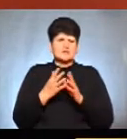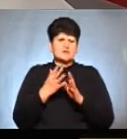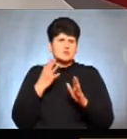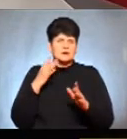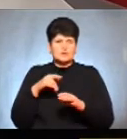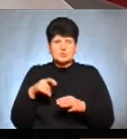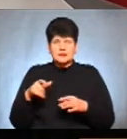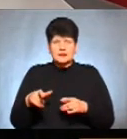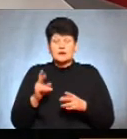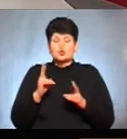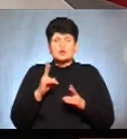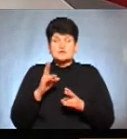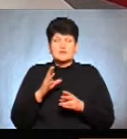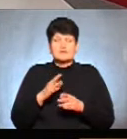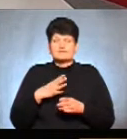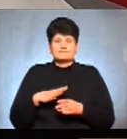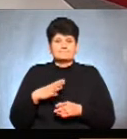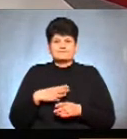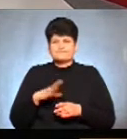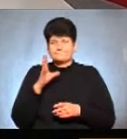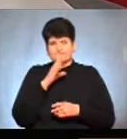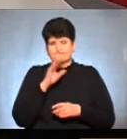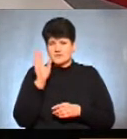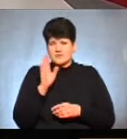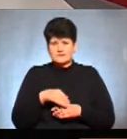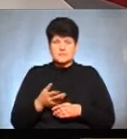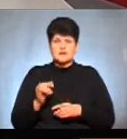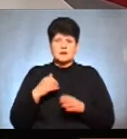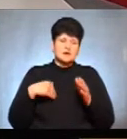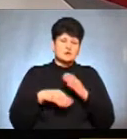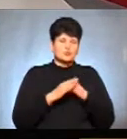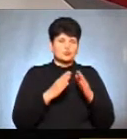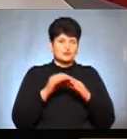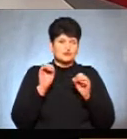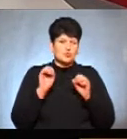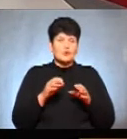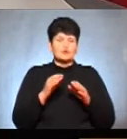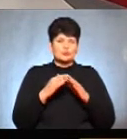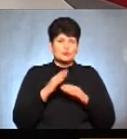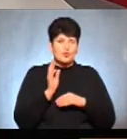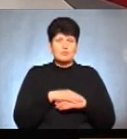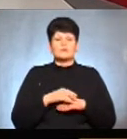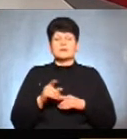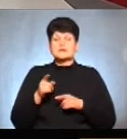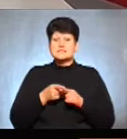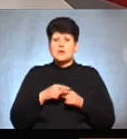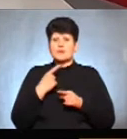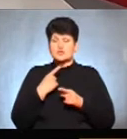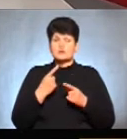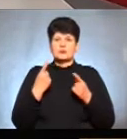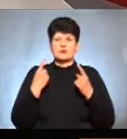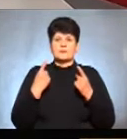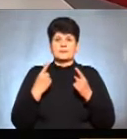де хто просто не дочікувався своєї черги і йшов додому. Тобто це говорило про те, що знову таки про відсутність широкої